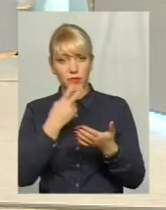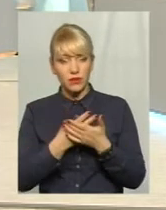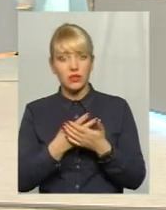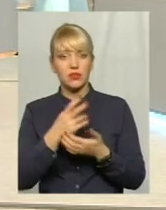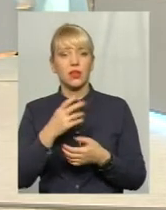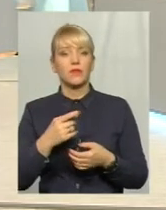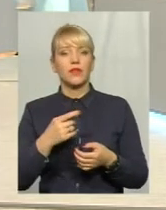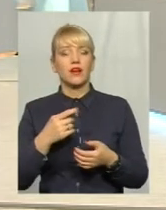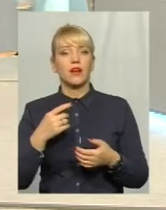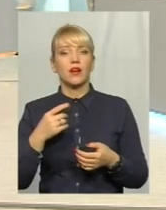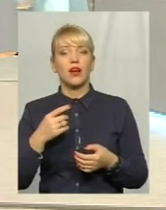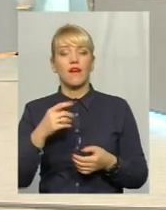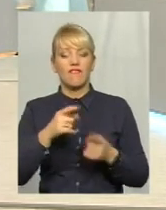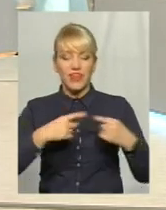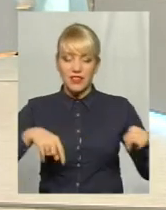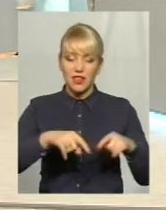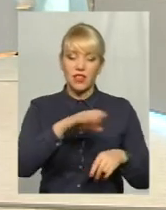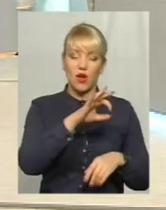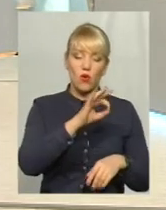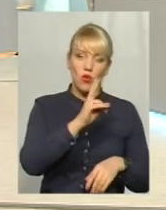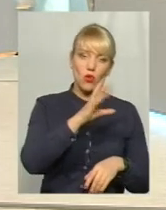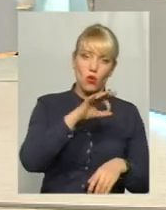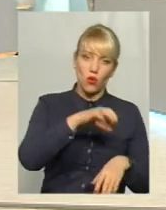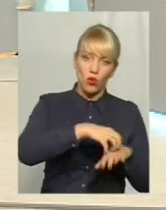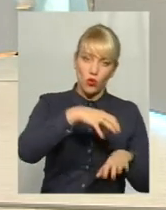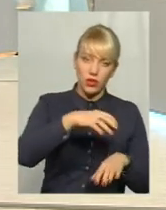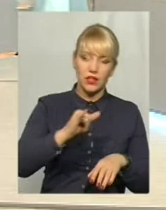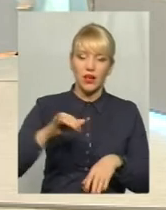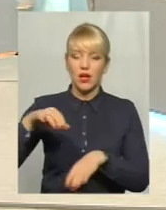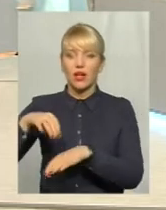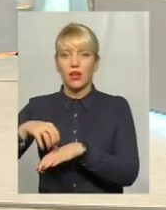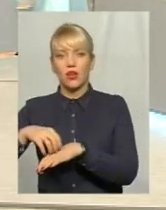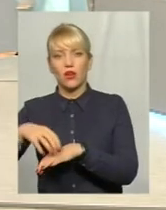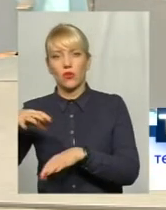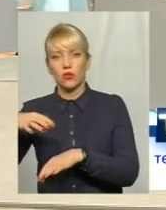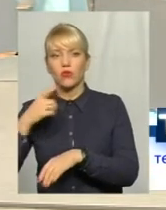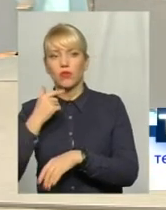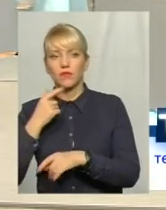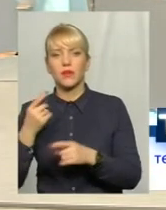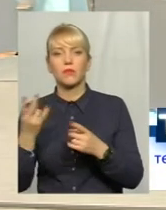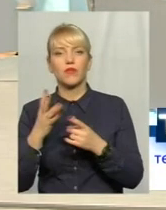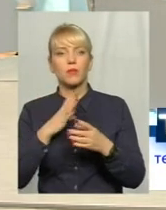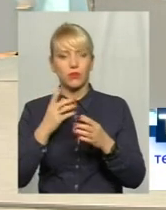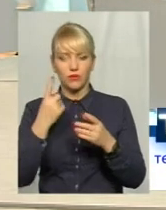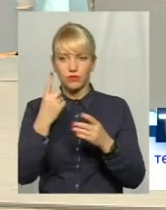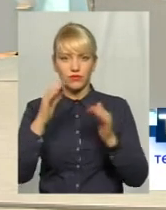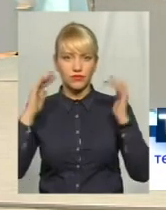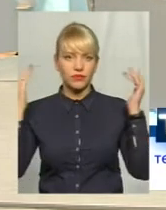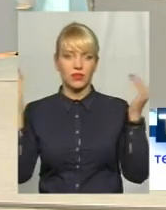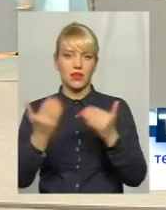відділення онкогематології, онкології, хірургічне відділення, реанімація, вони мали б знаходитись десь в одному закладі.